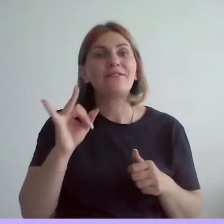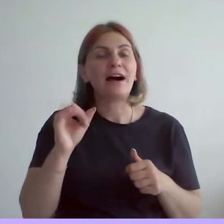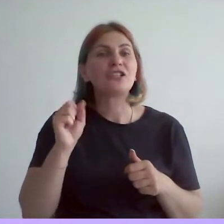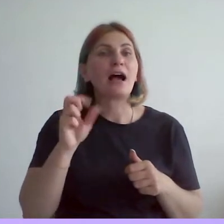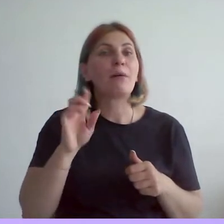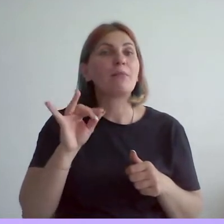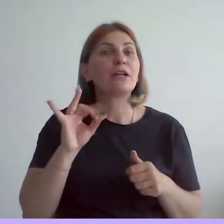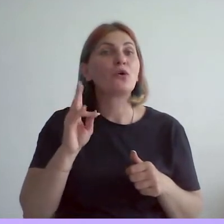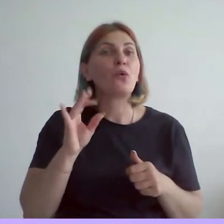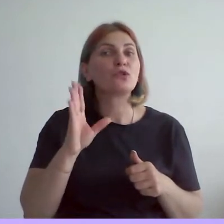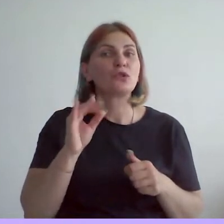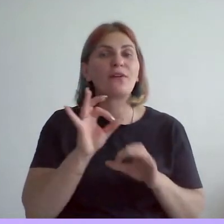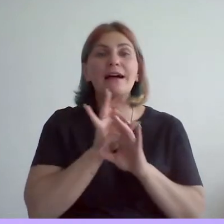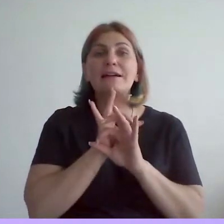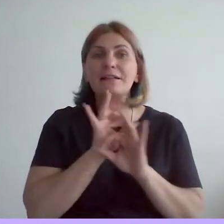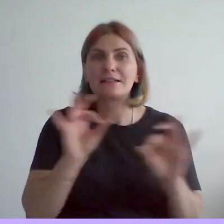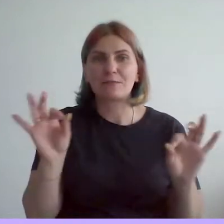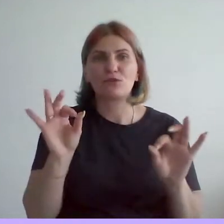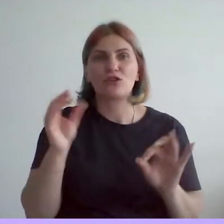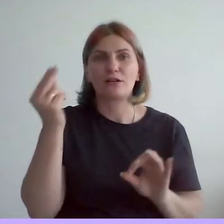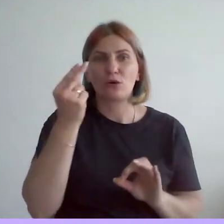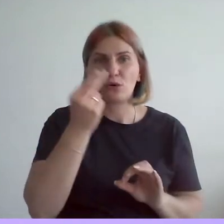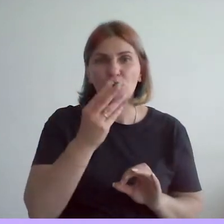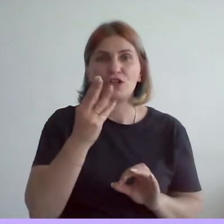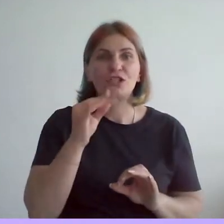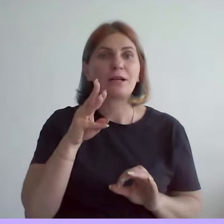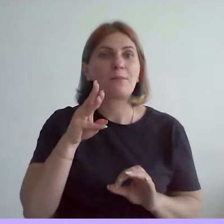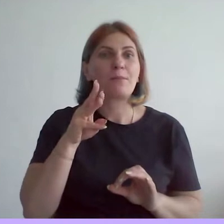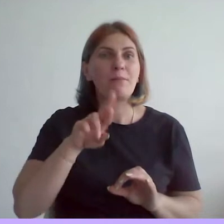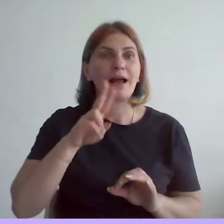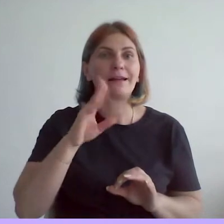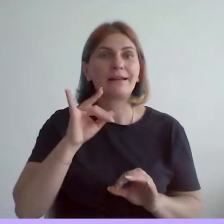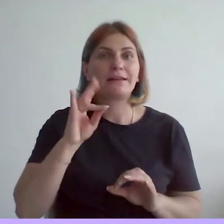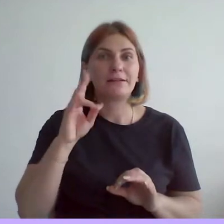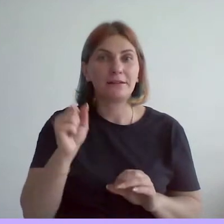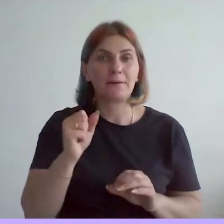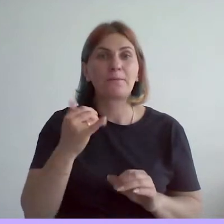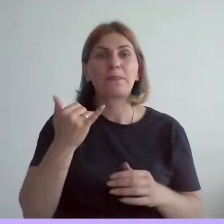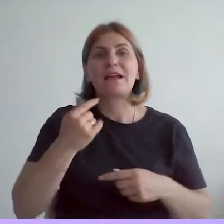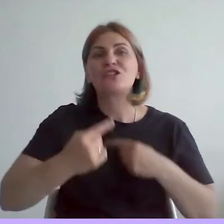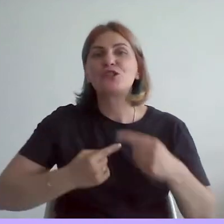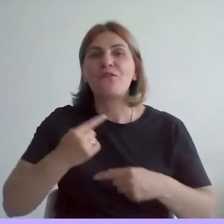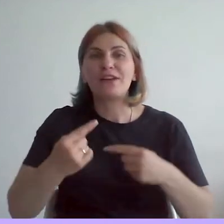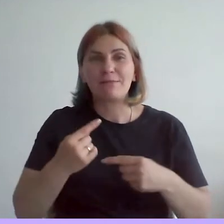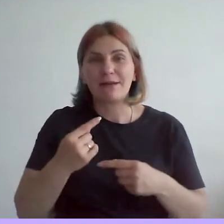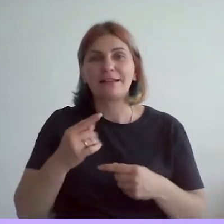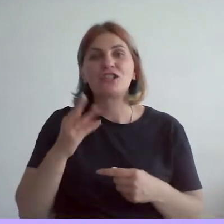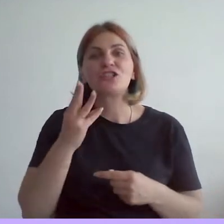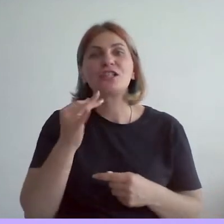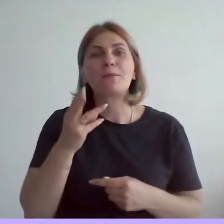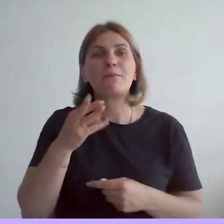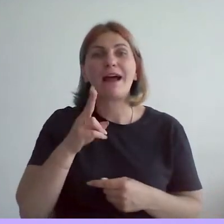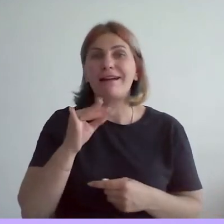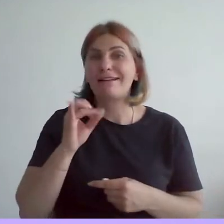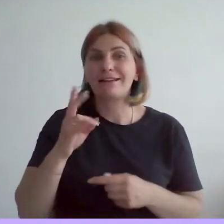замечательного художника Михаила Шемякина. Но не путайтесь с нашим с вами современником, это совсем другой Шемякин, это Шемякин,